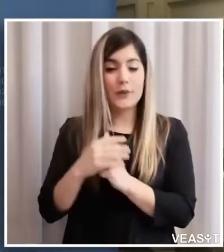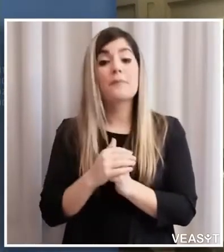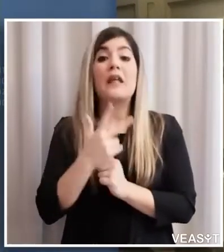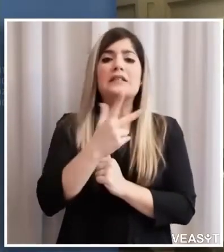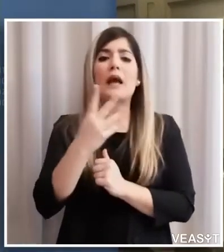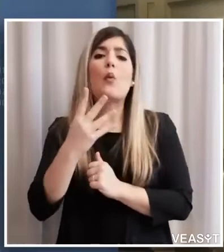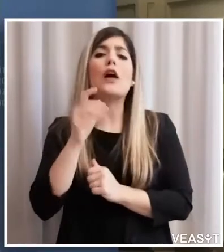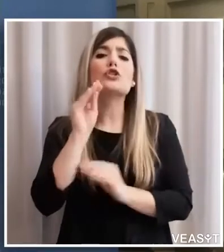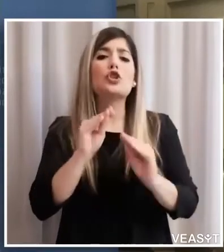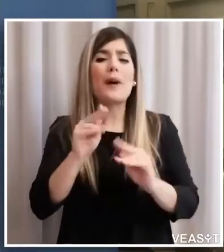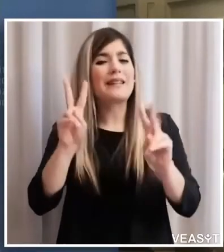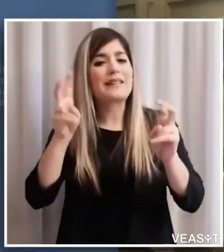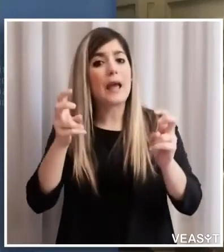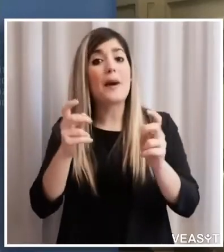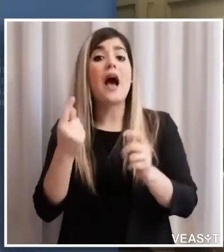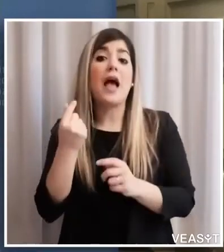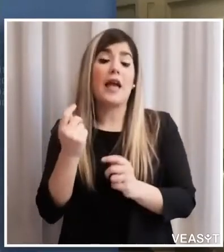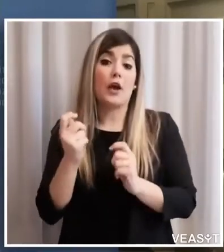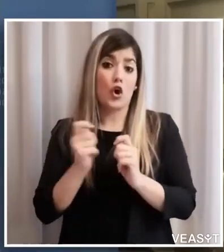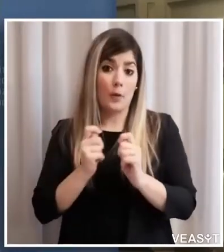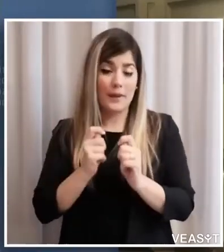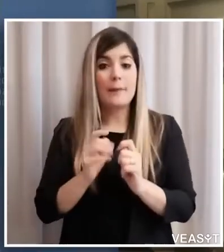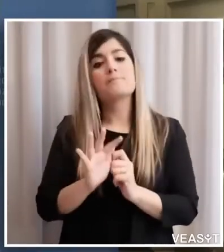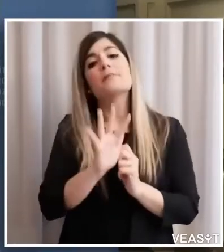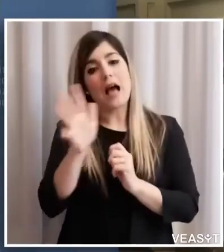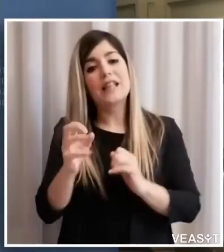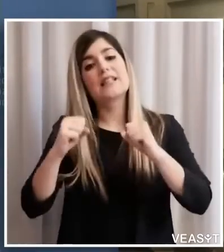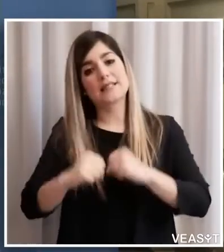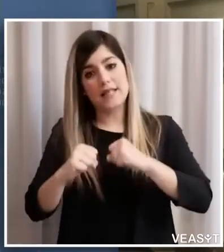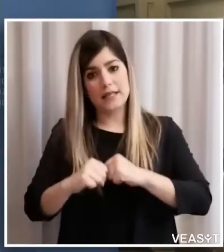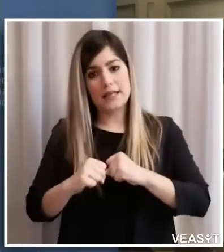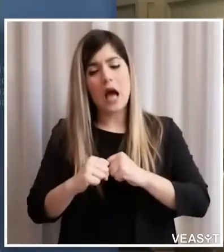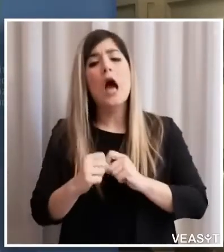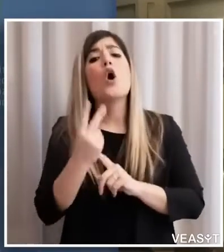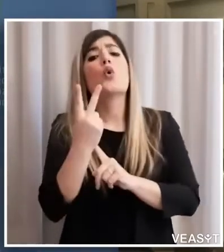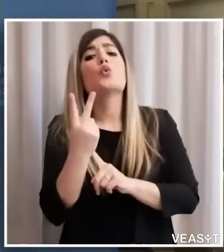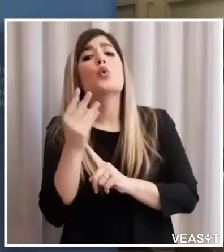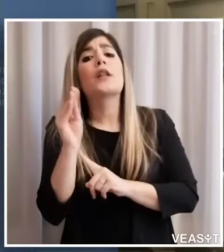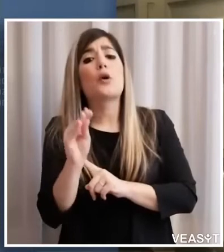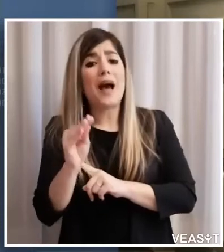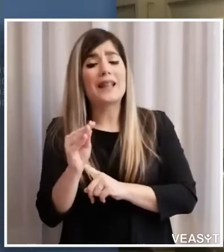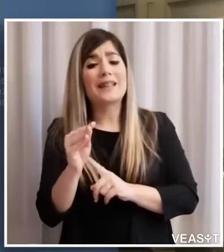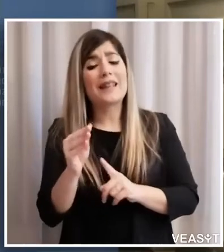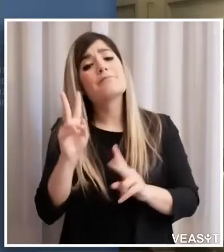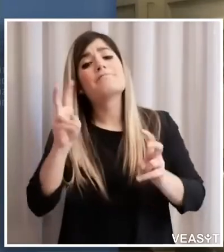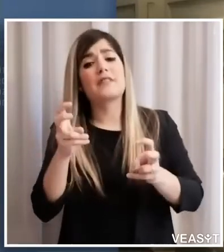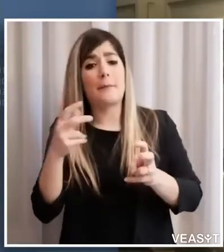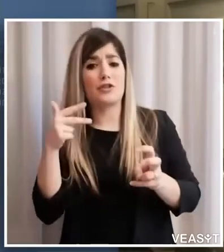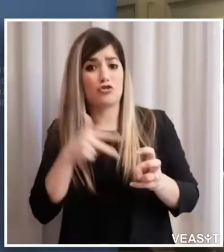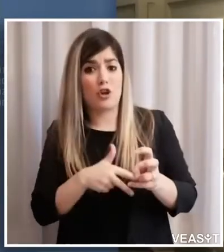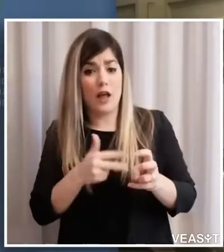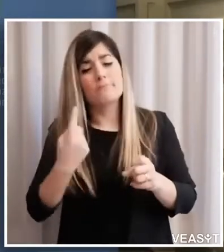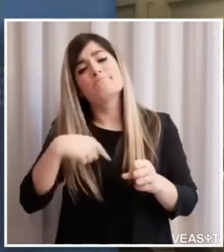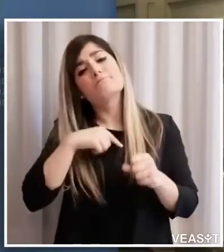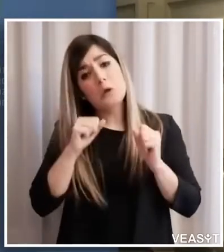'economia altre ancora la sanità e un paio il settore del sociale forse possiamo partire con una